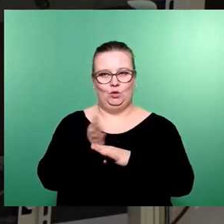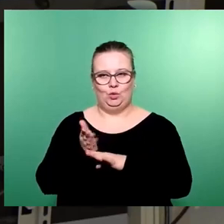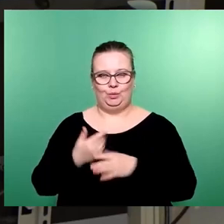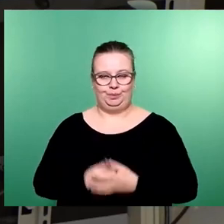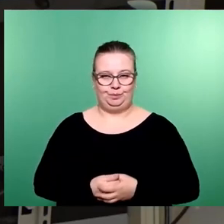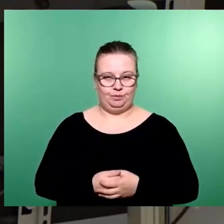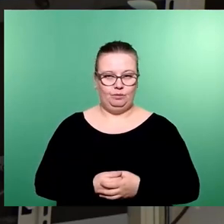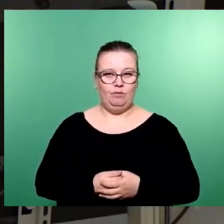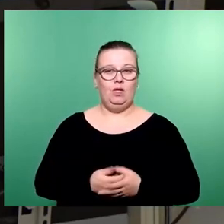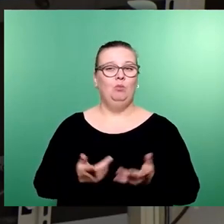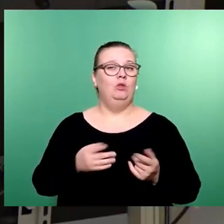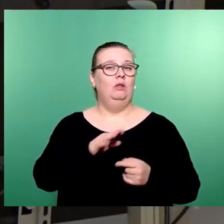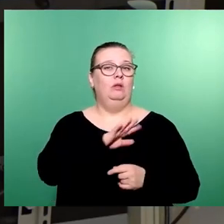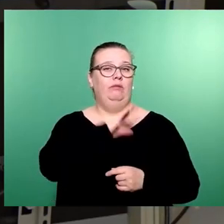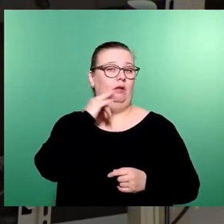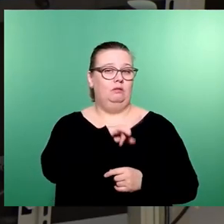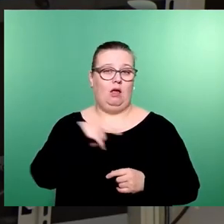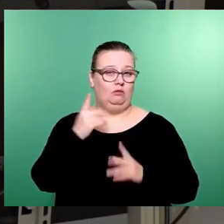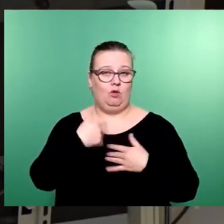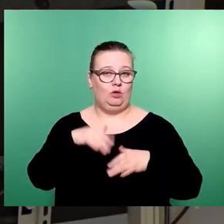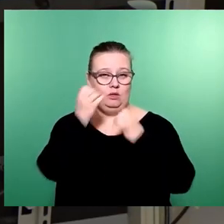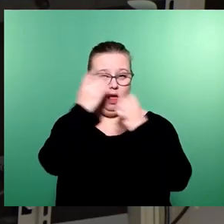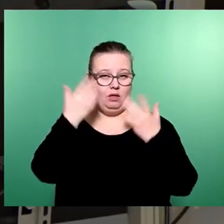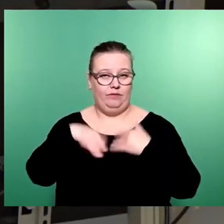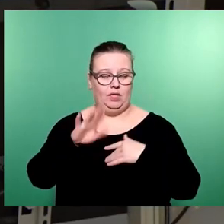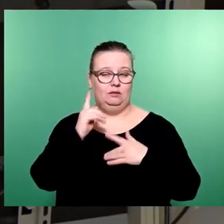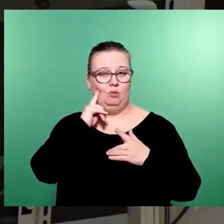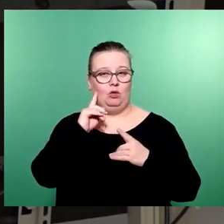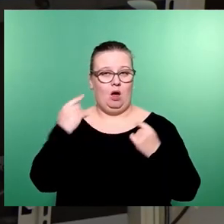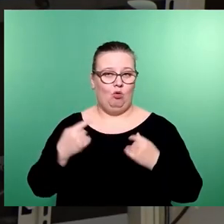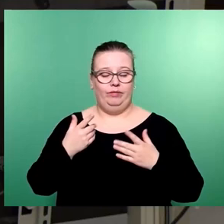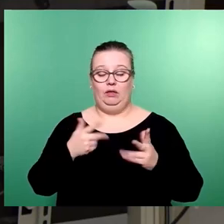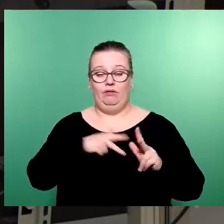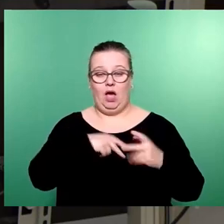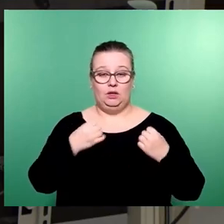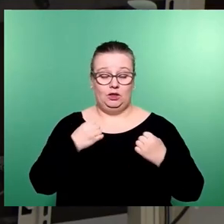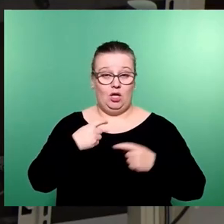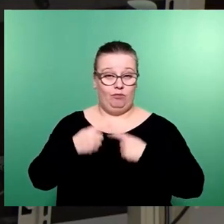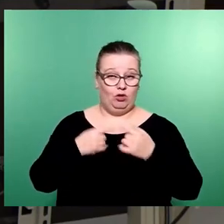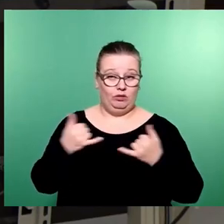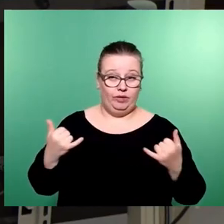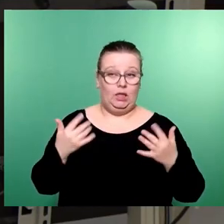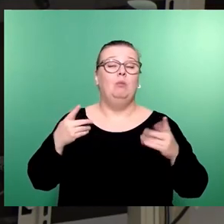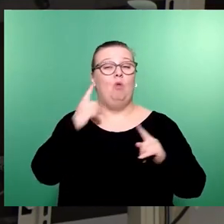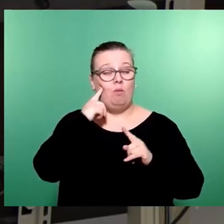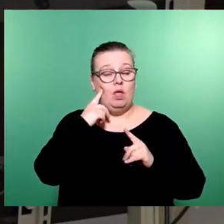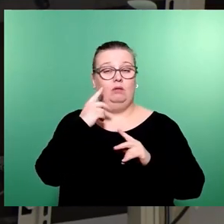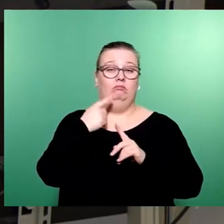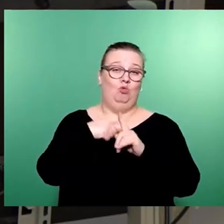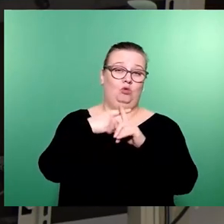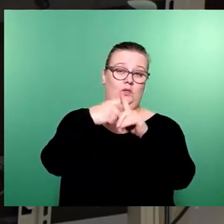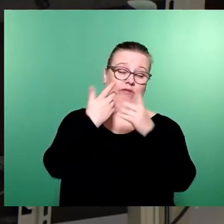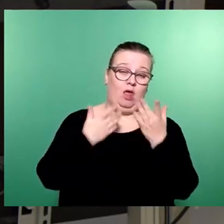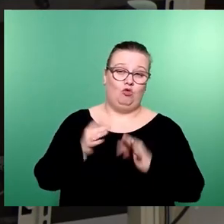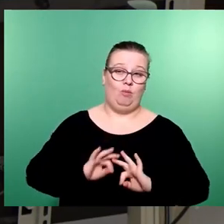Vieles war lange unklar. Die Gesamtsituation bleibt volatil. Wir können uns nicht sicher sein, wie es sich entwickelt. Aktuell sieht es gut aus. Vielleicht wird es sogar besser,